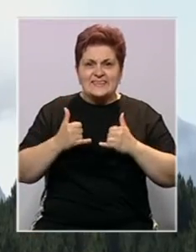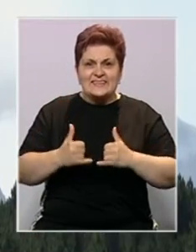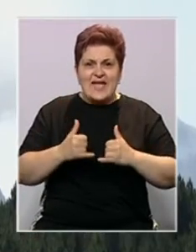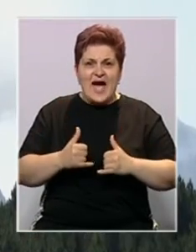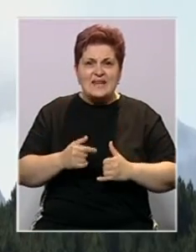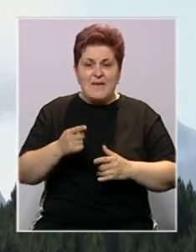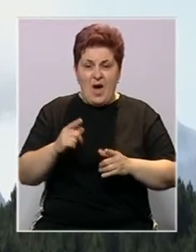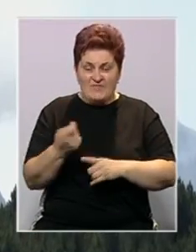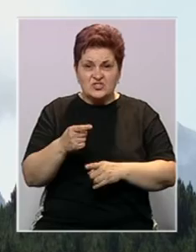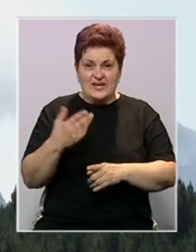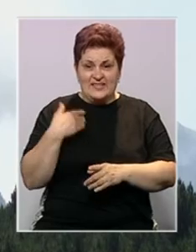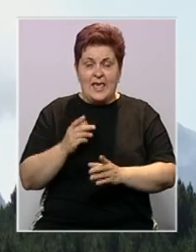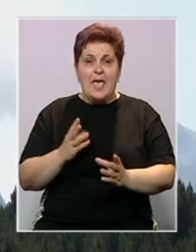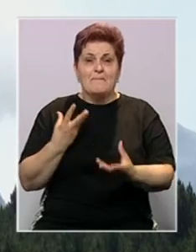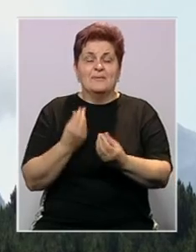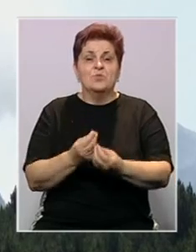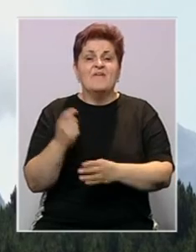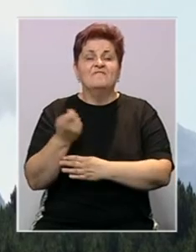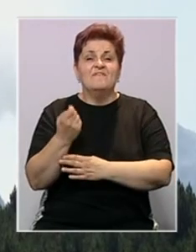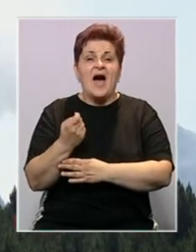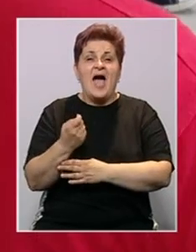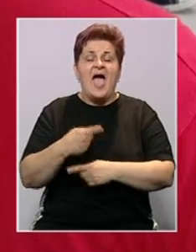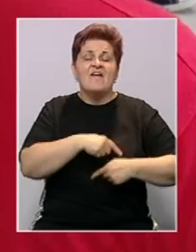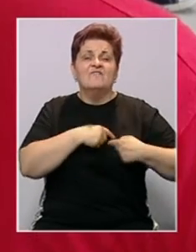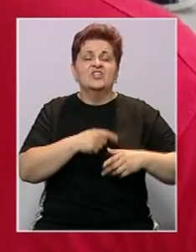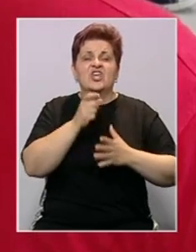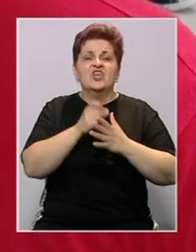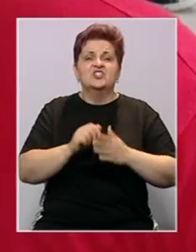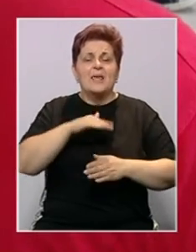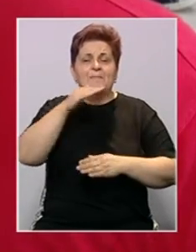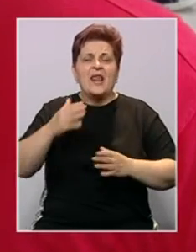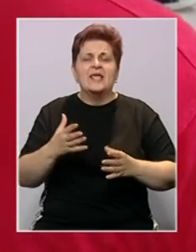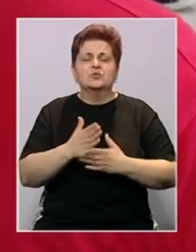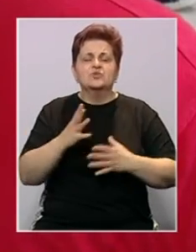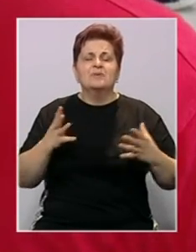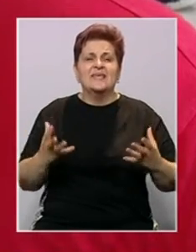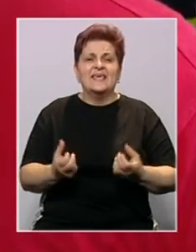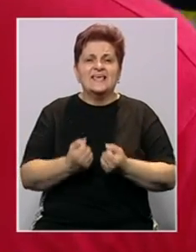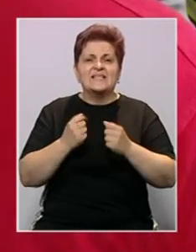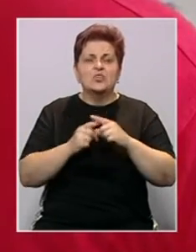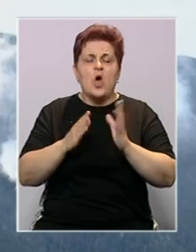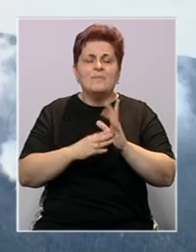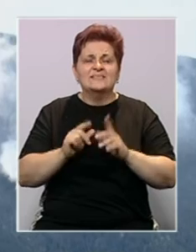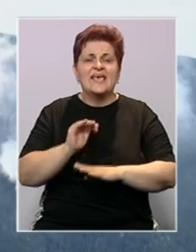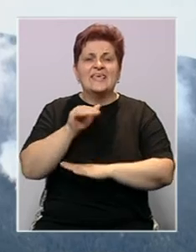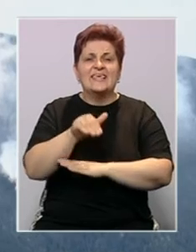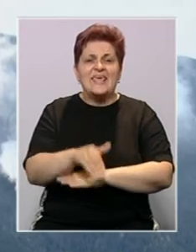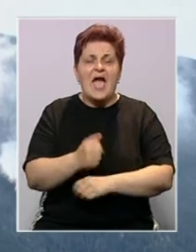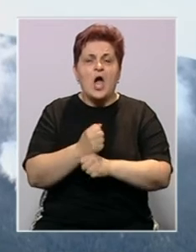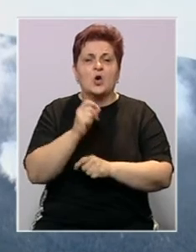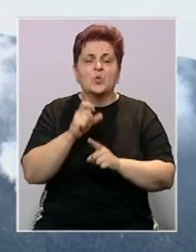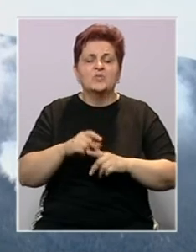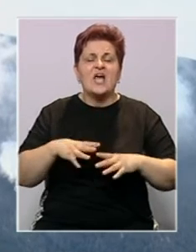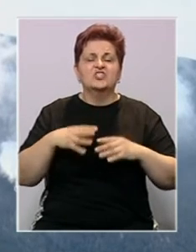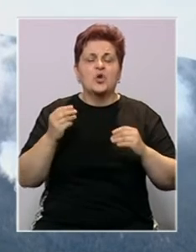Posuškim gasiteljima na terenu pridružili vatrogasci, volonteri, članovi gorskih službi smašavanja iz Tomislavgrada, Javlanice, Gruda,